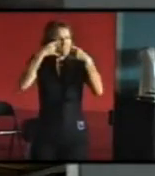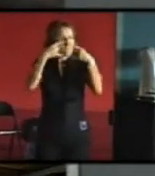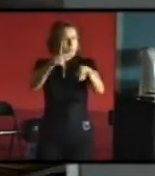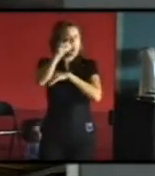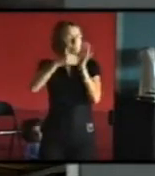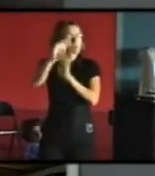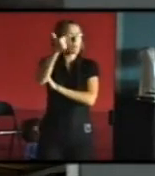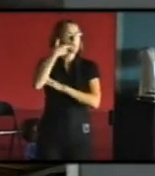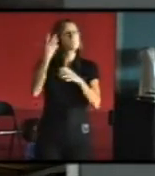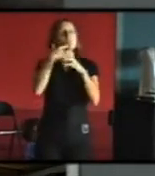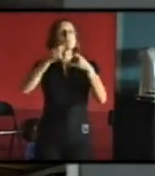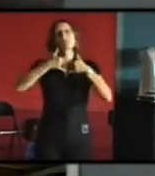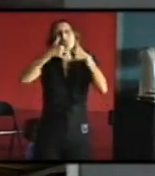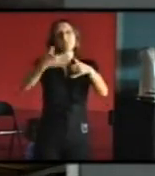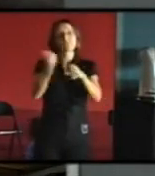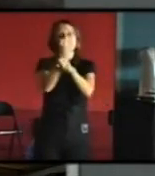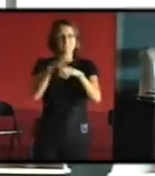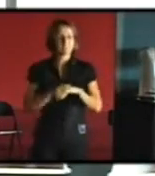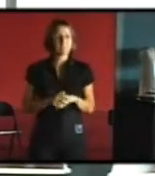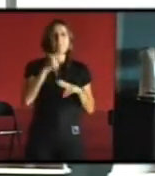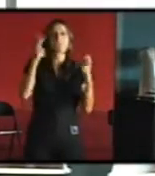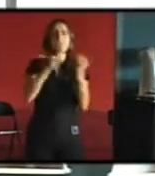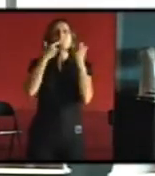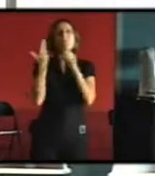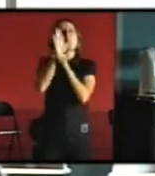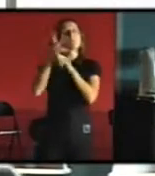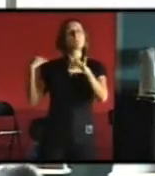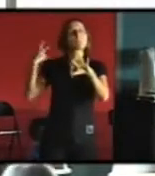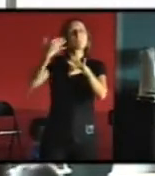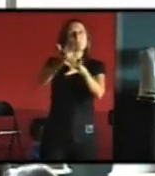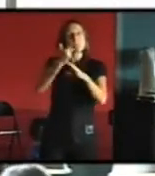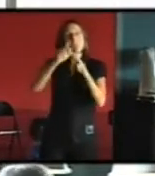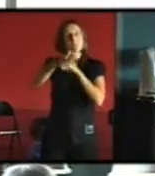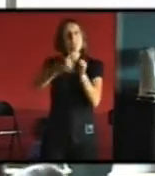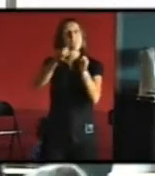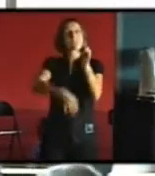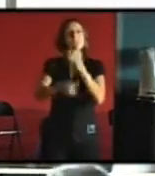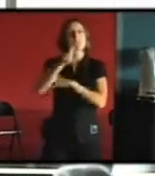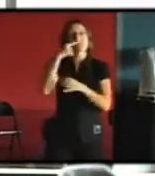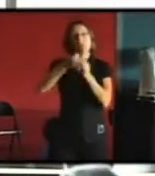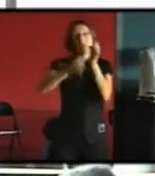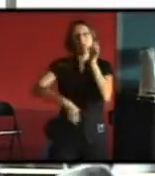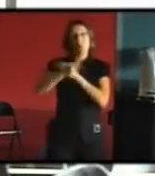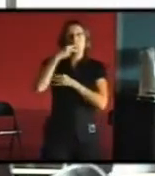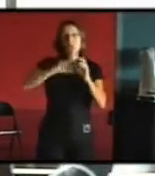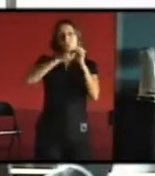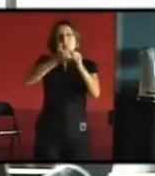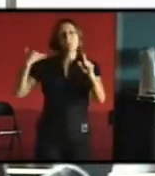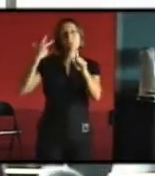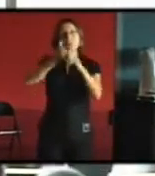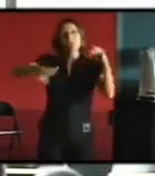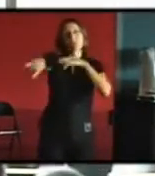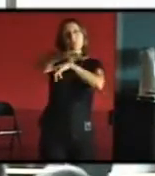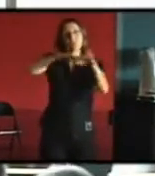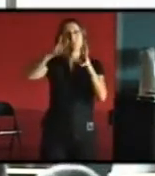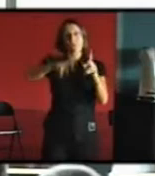2011 voilà alors tous ces exemples juste pour on a un mot conclure pour dire que pour nous les solutions elles sont très contextuelles à partir d